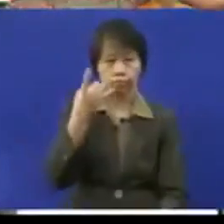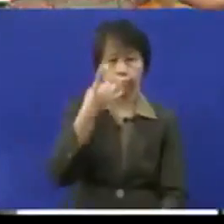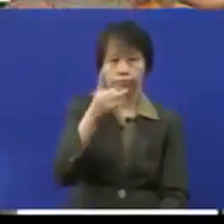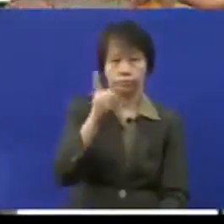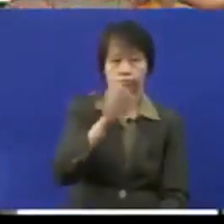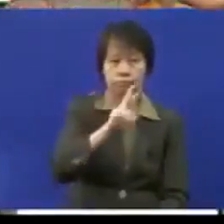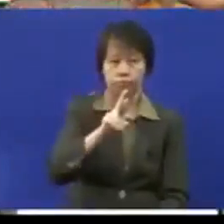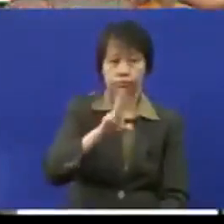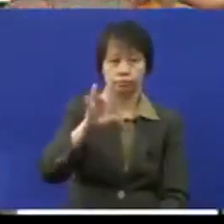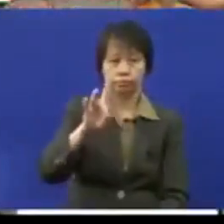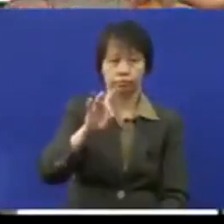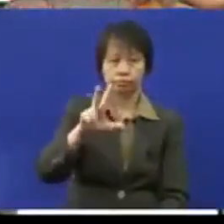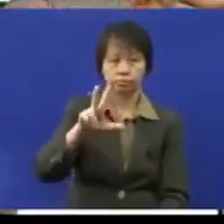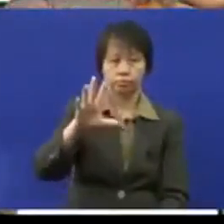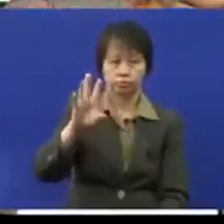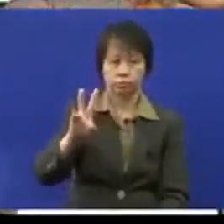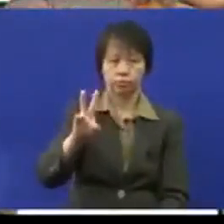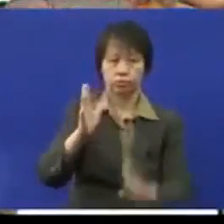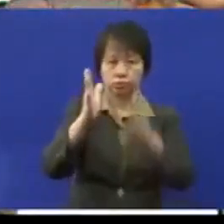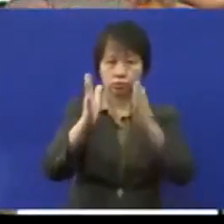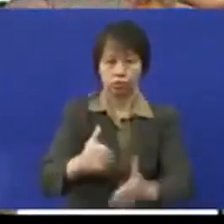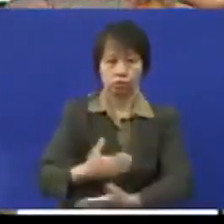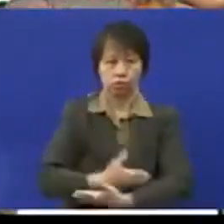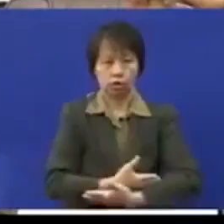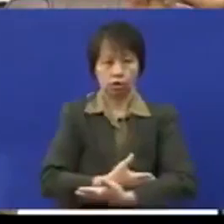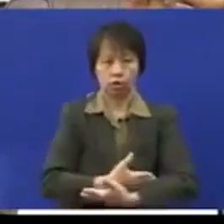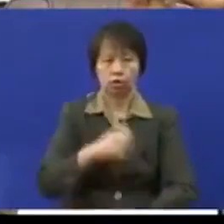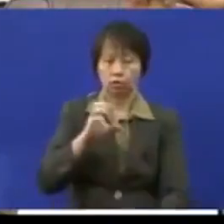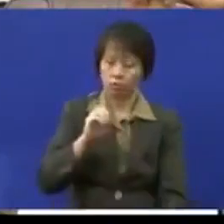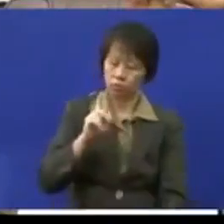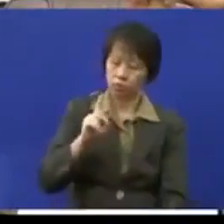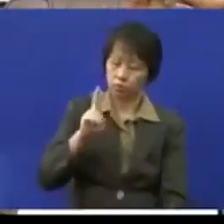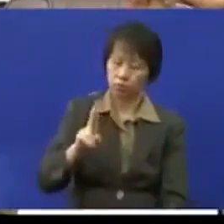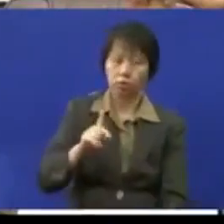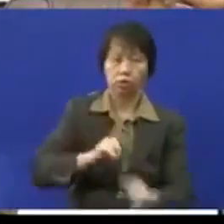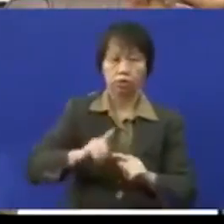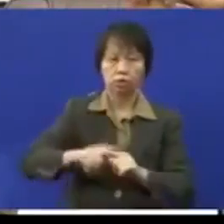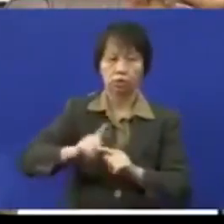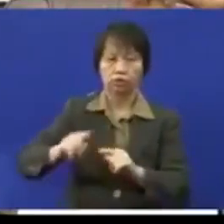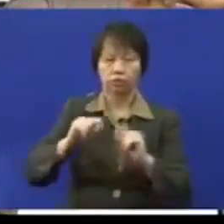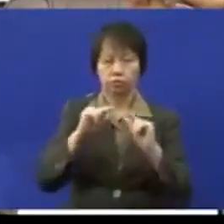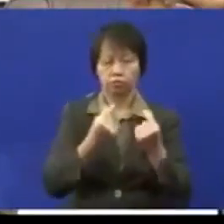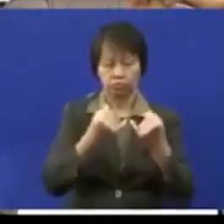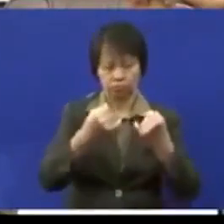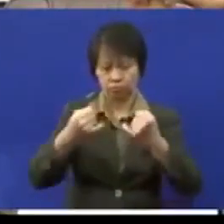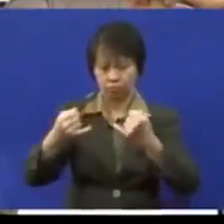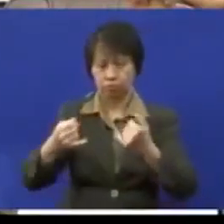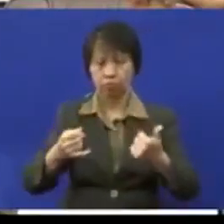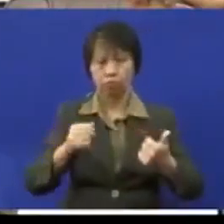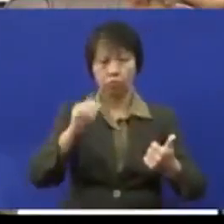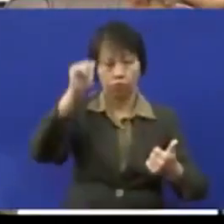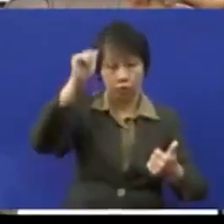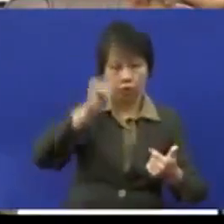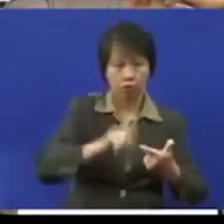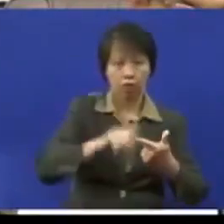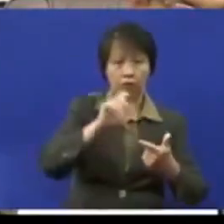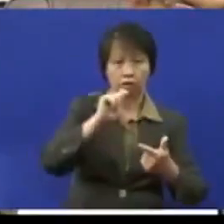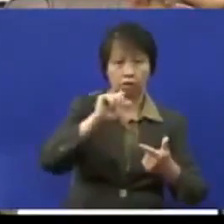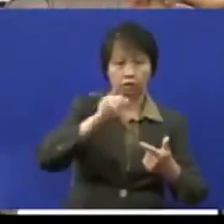,437 orang anak-anak kurang upaya pelbagai kategori iaitu autism ADHD